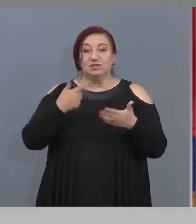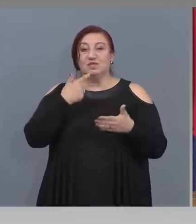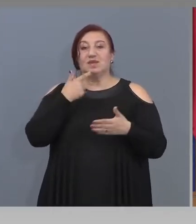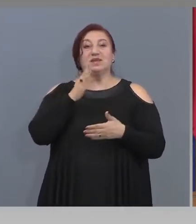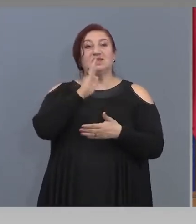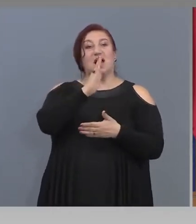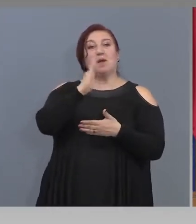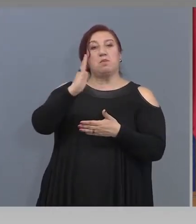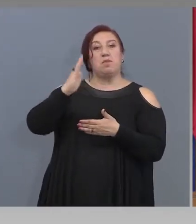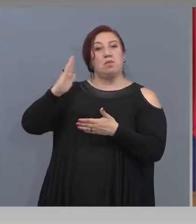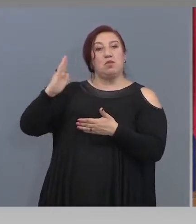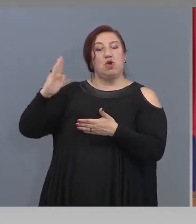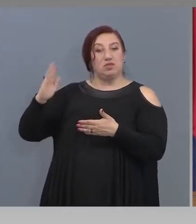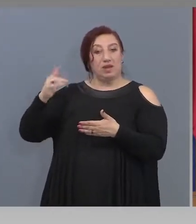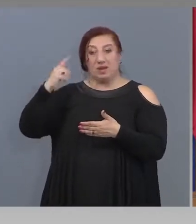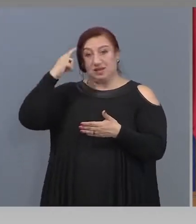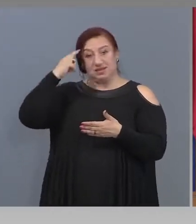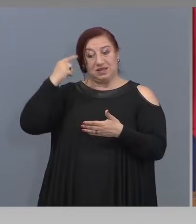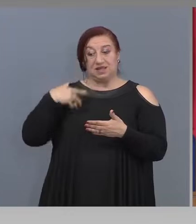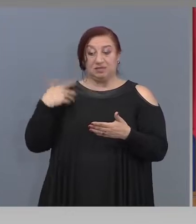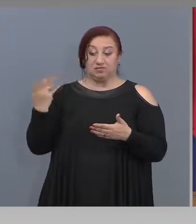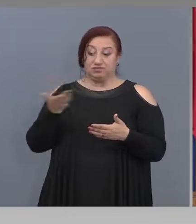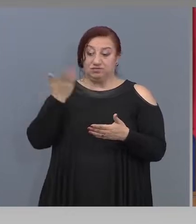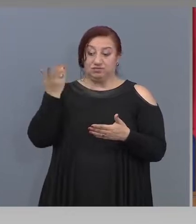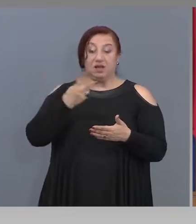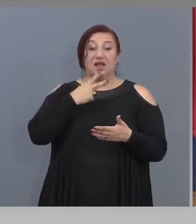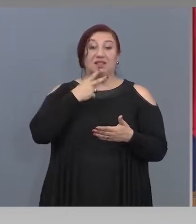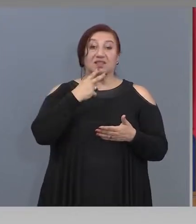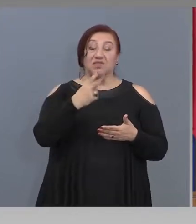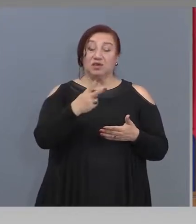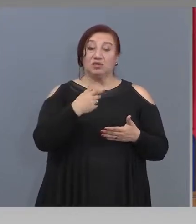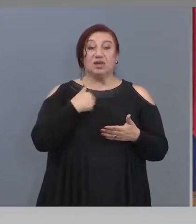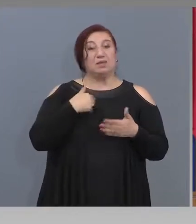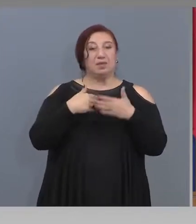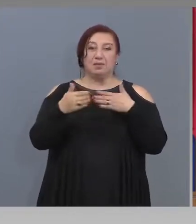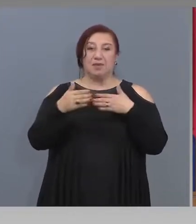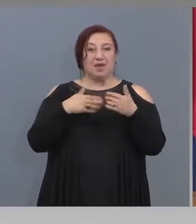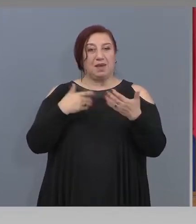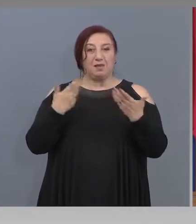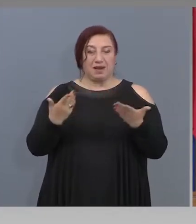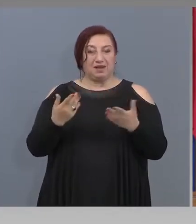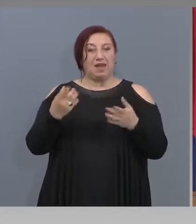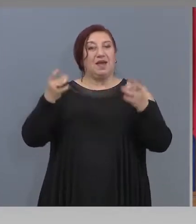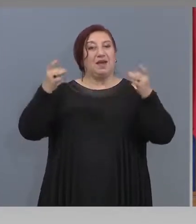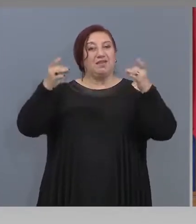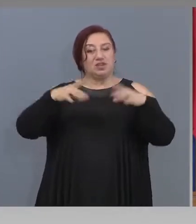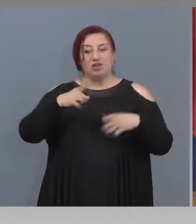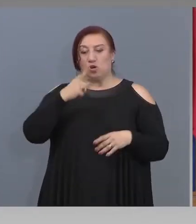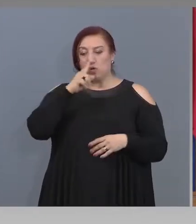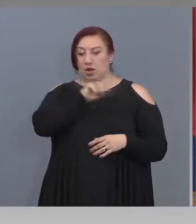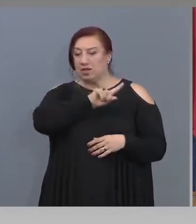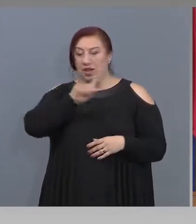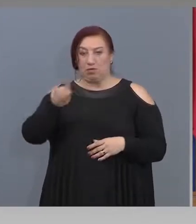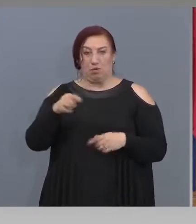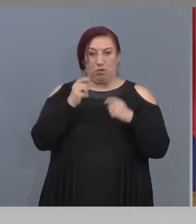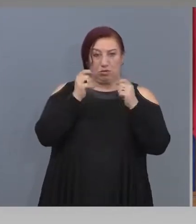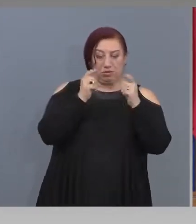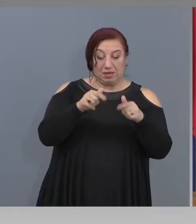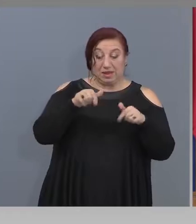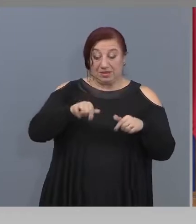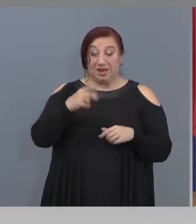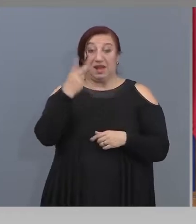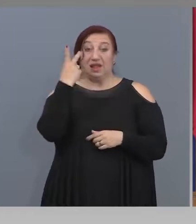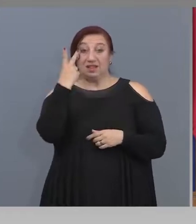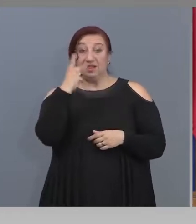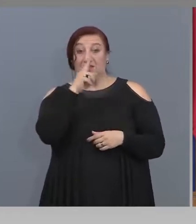библиотеките. Знаете, че ние вече две години ще бъде трета. Имаме практика. Първо беше един милион, вече са два, в които